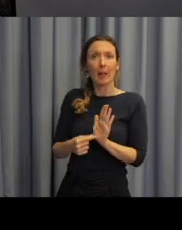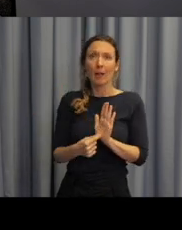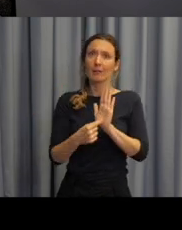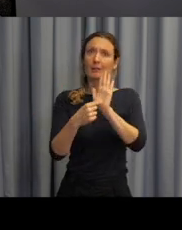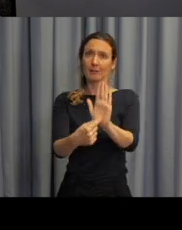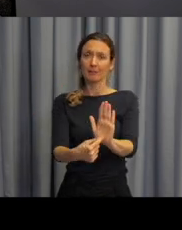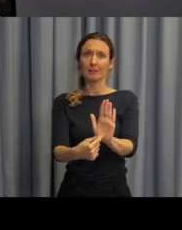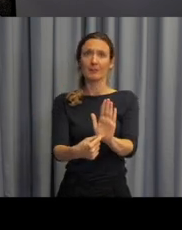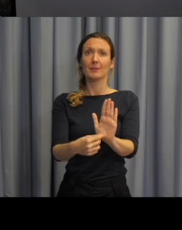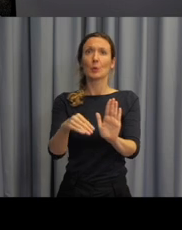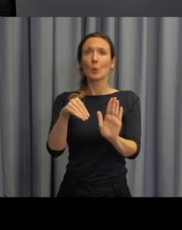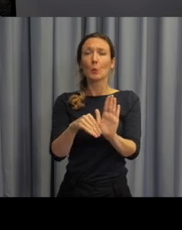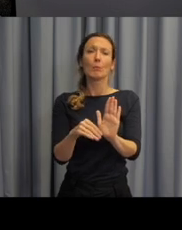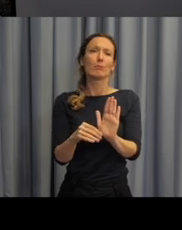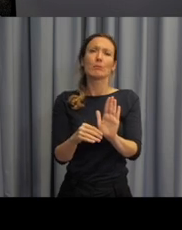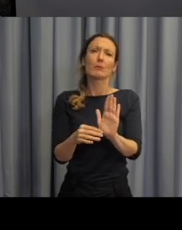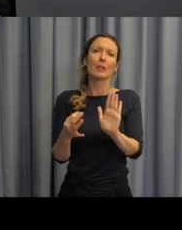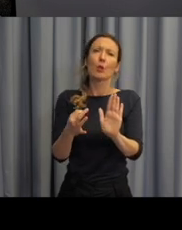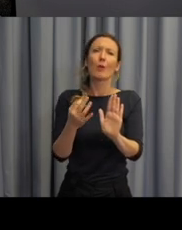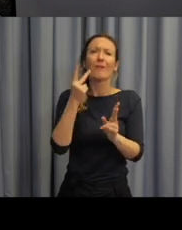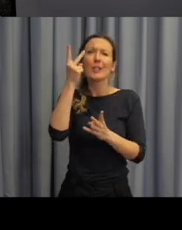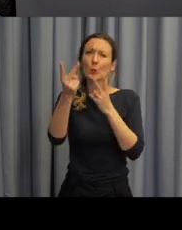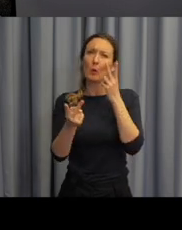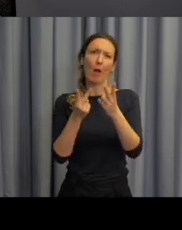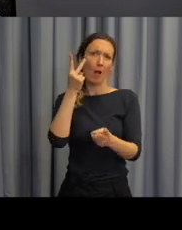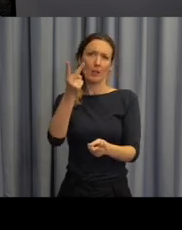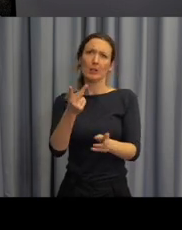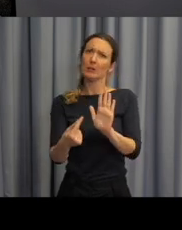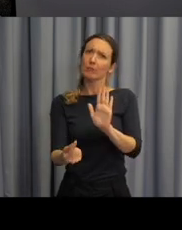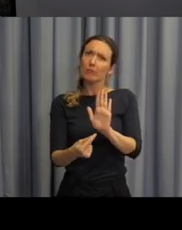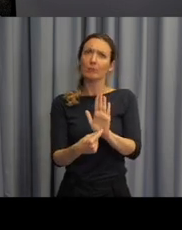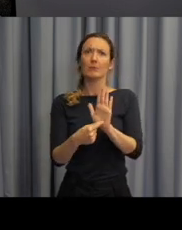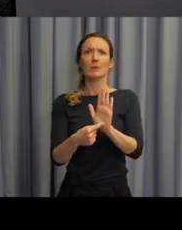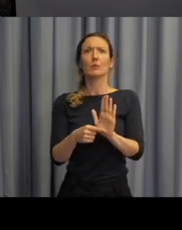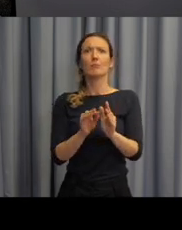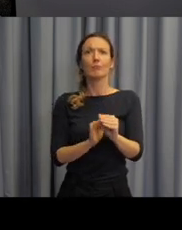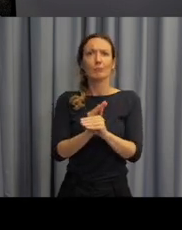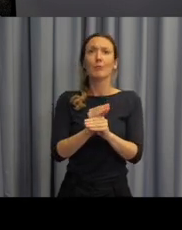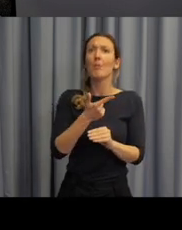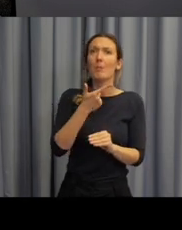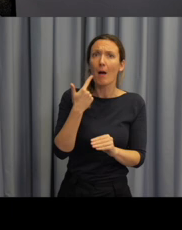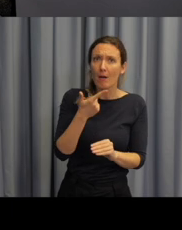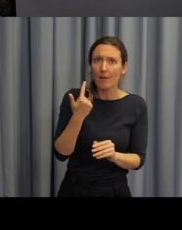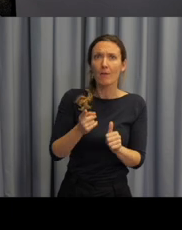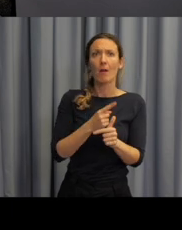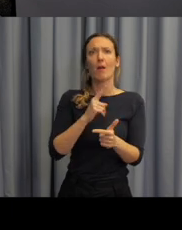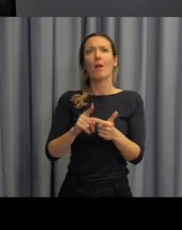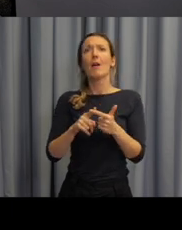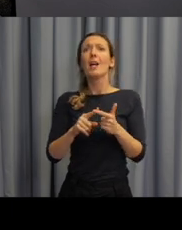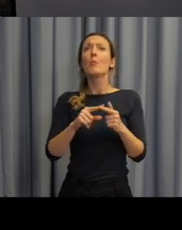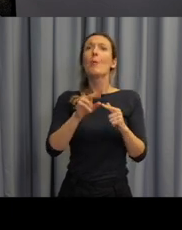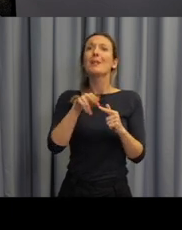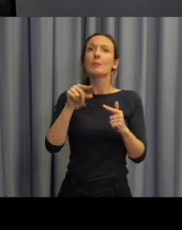výrazných nějakých vizuálních signálů. Pracujeme s barvou, pracujeme s velkými,